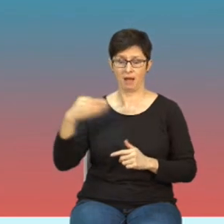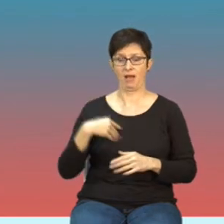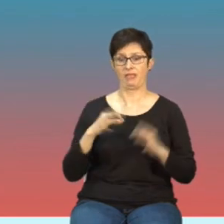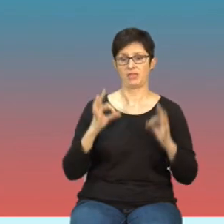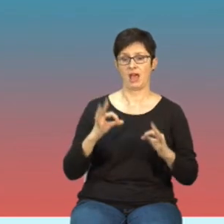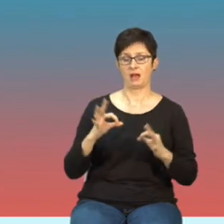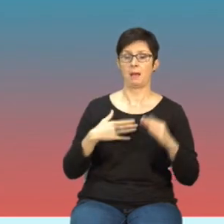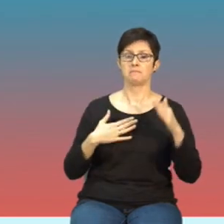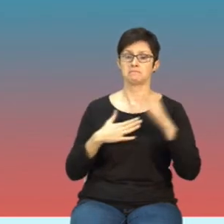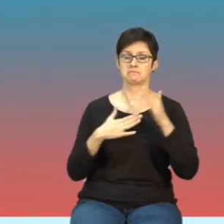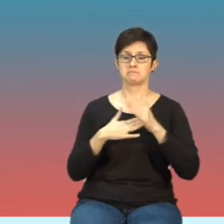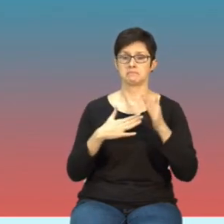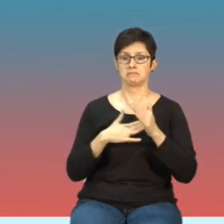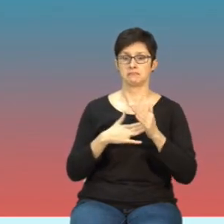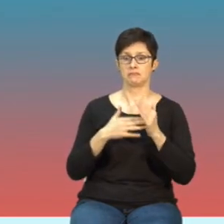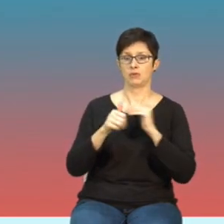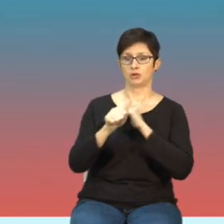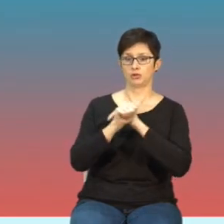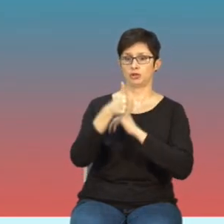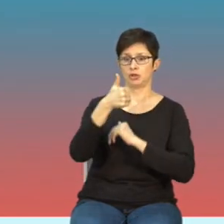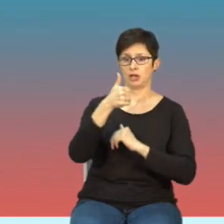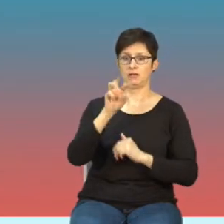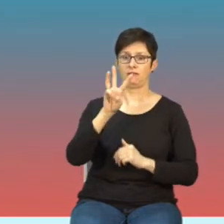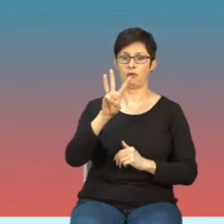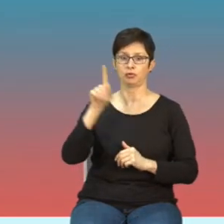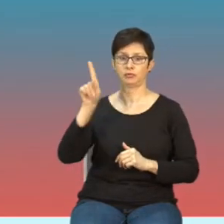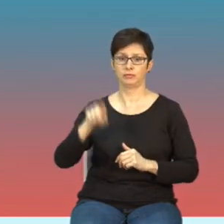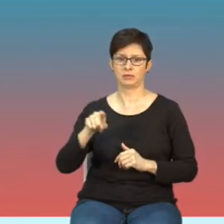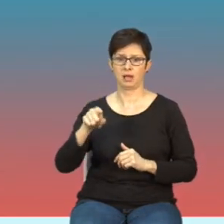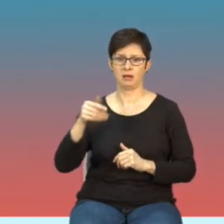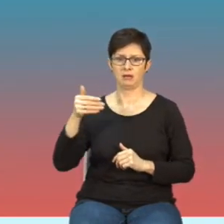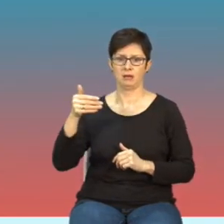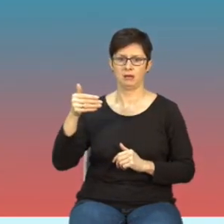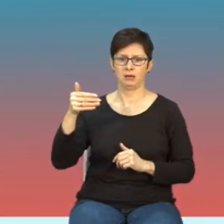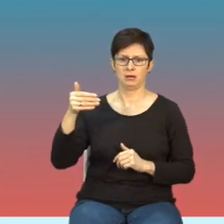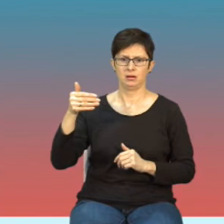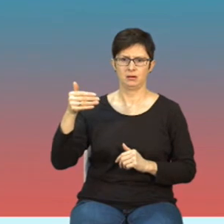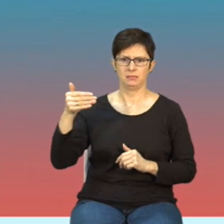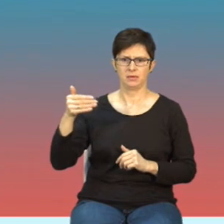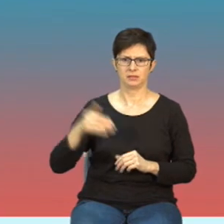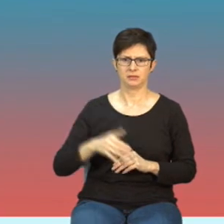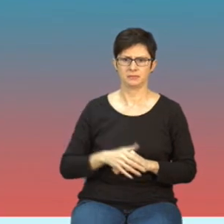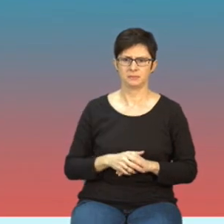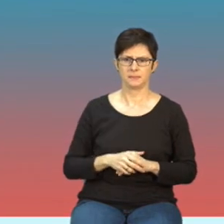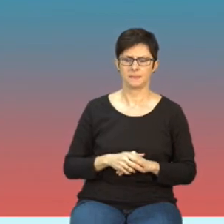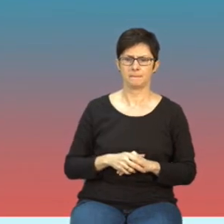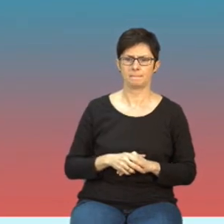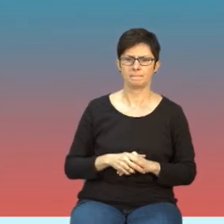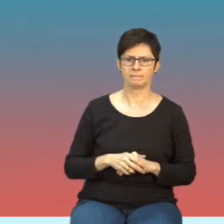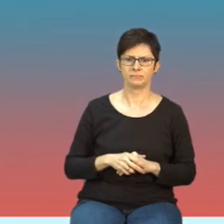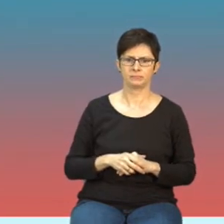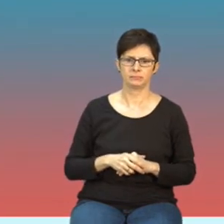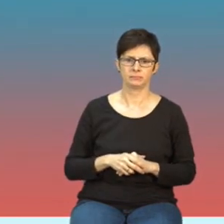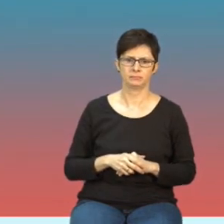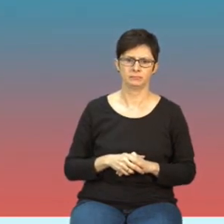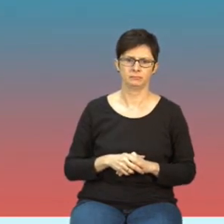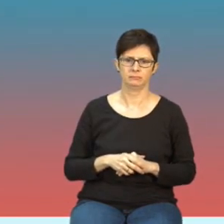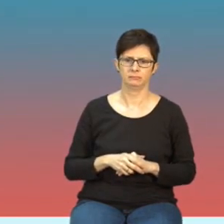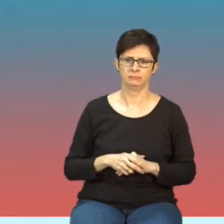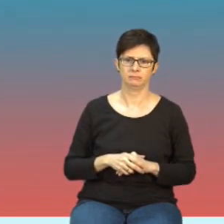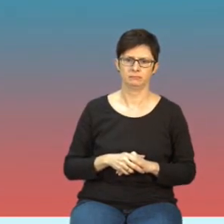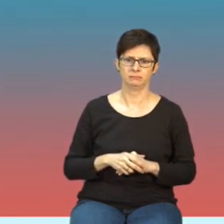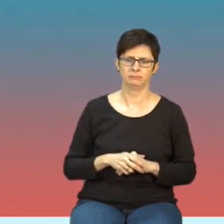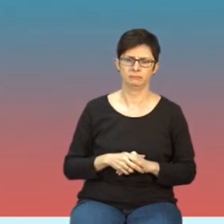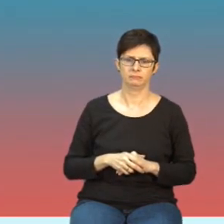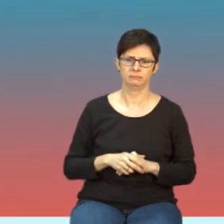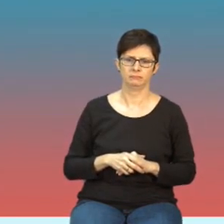chwili mamy dopuszczalne pole 61 woltów na metr no 7 woltów na metr odpowiadało 0,1 wata na metr kwadrat 61